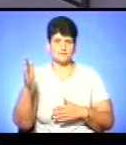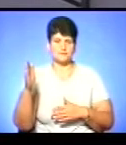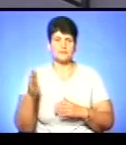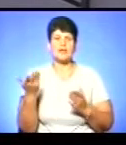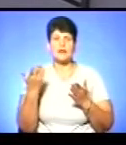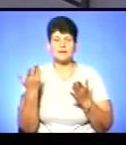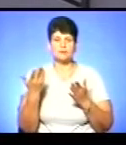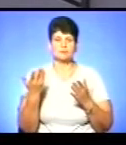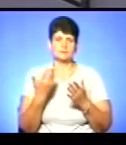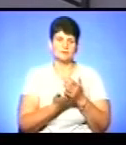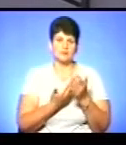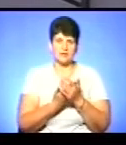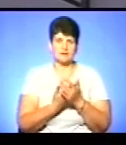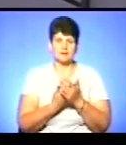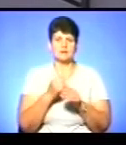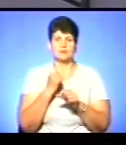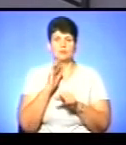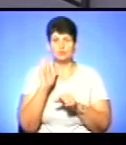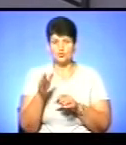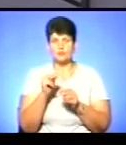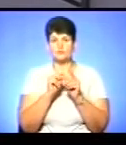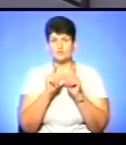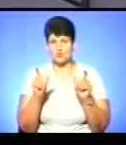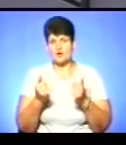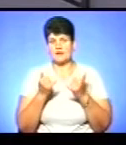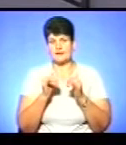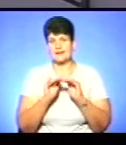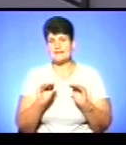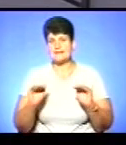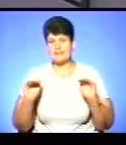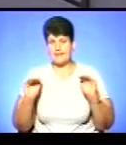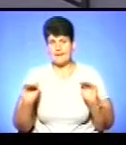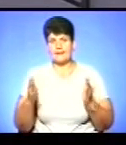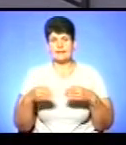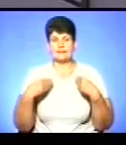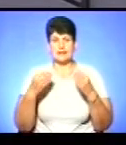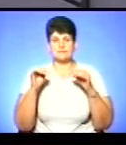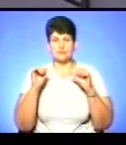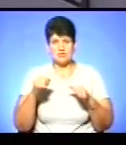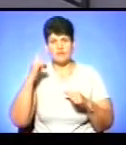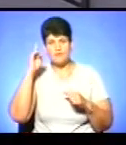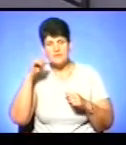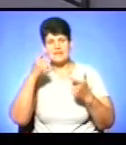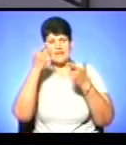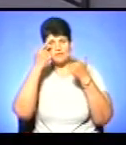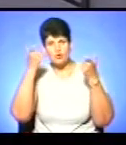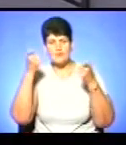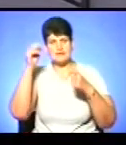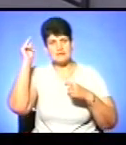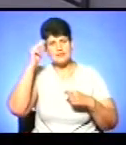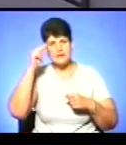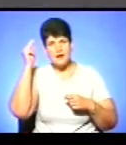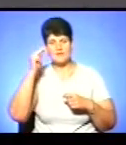модель закладе в школі для дітей, які дасть можливості, вміння, інформацію, навики,